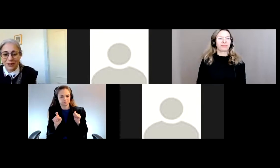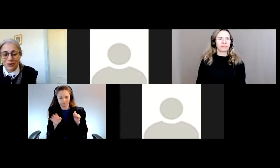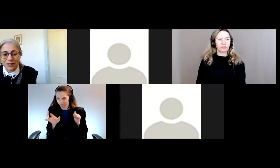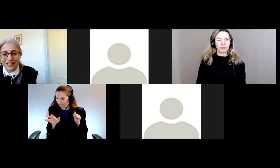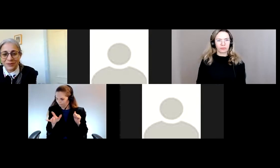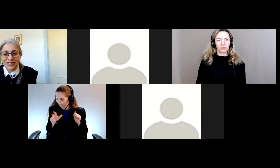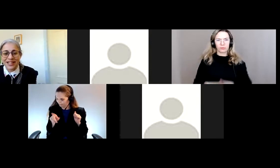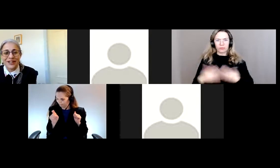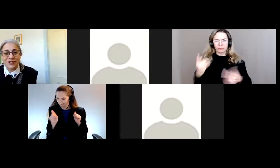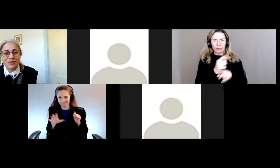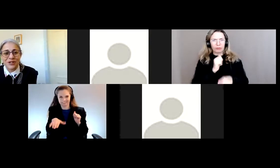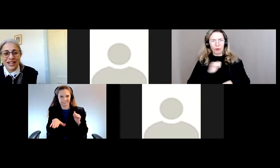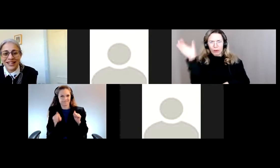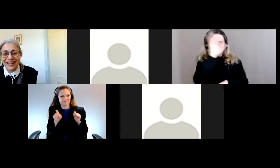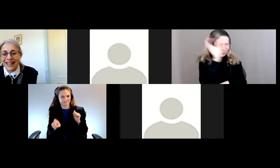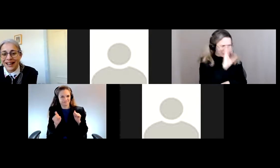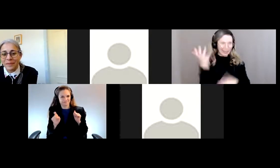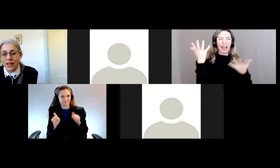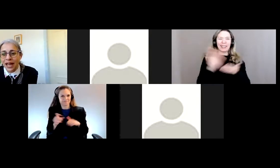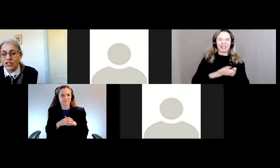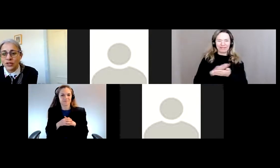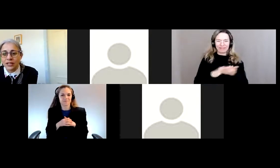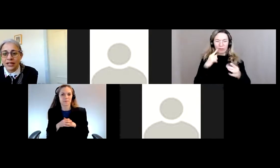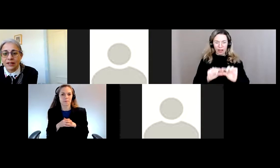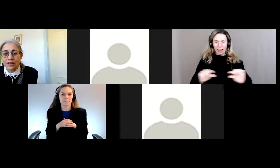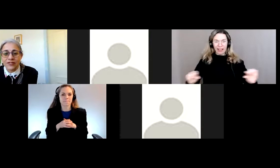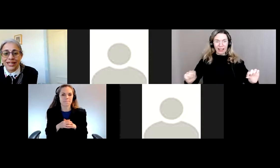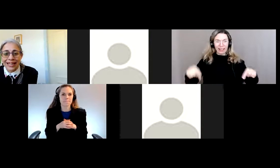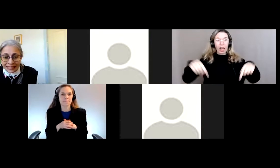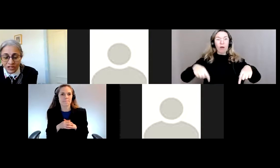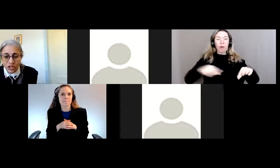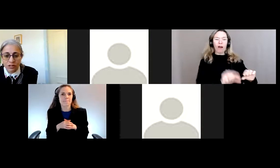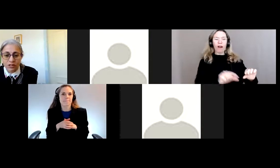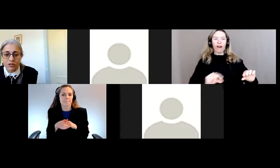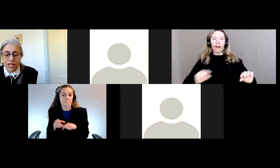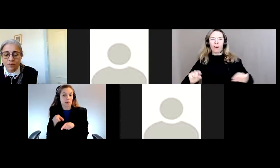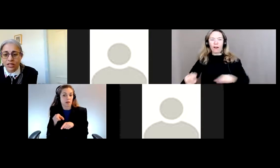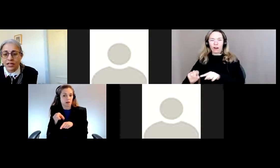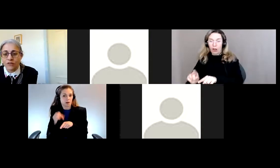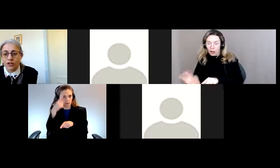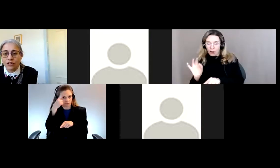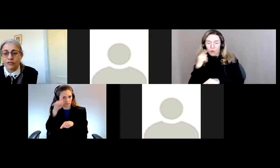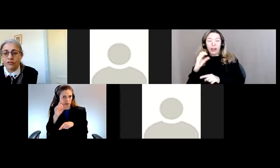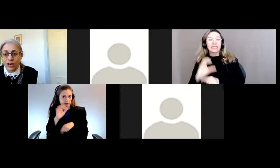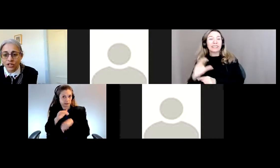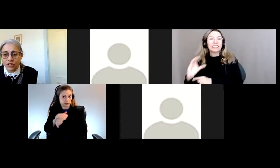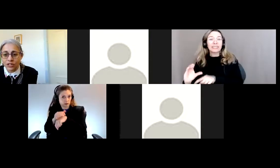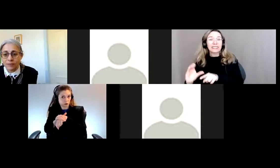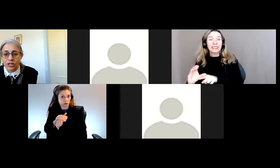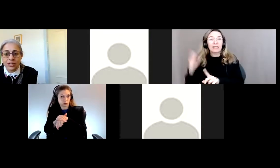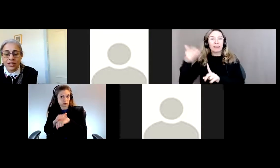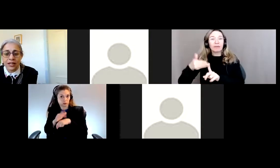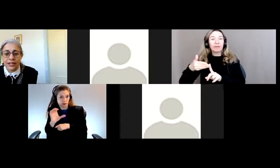Je cherchais mon mot, désolé. Donc, on a une barre d'outils au bas de l'écran. Il y a une option qui dit CC Live